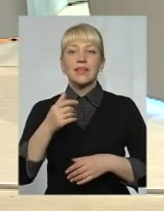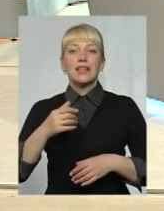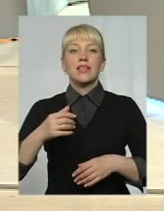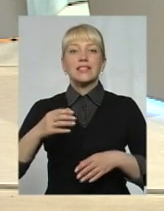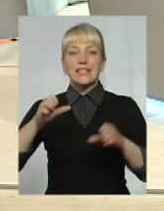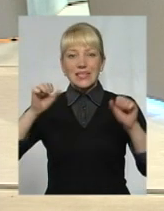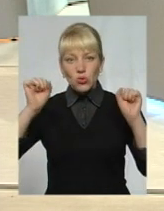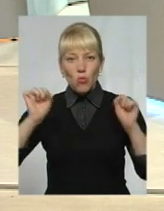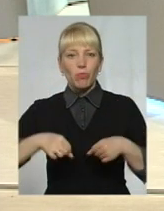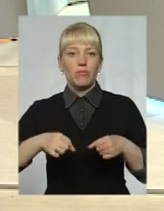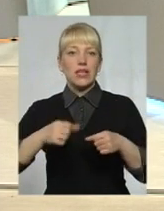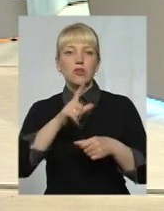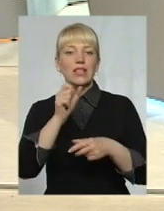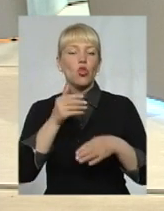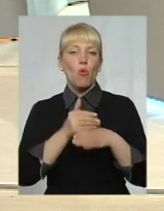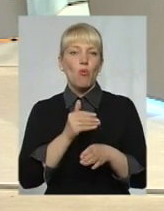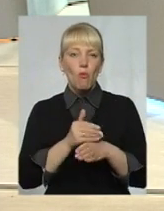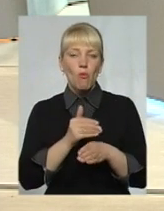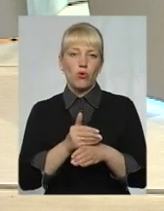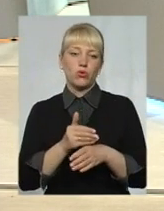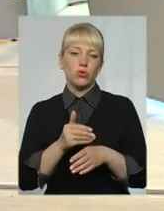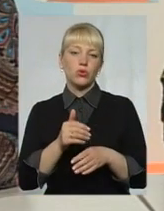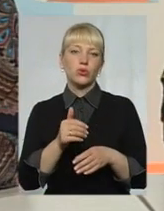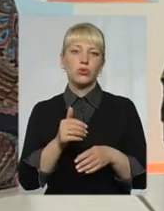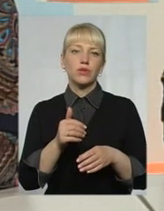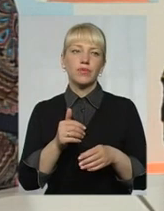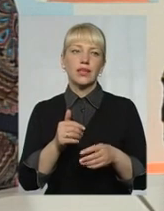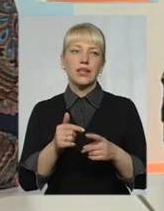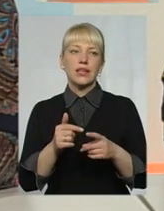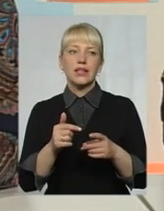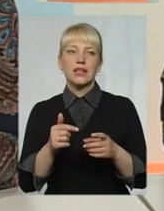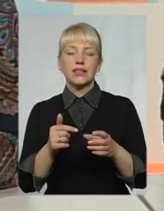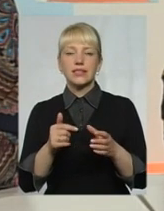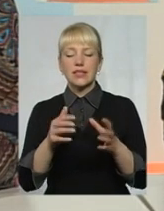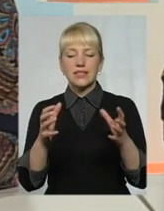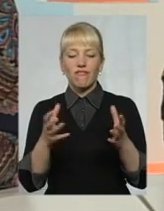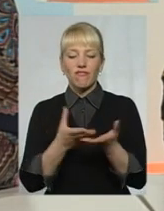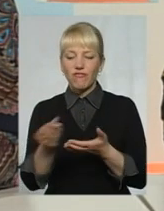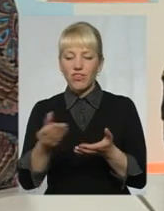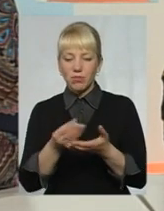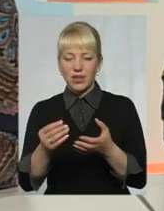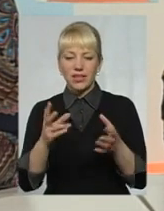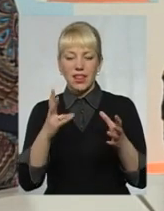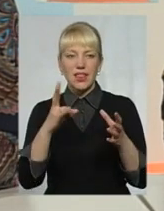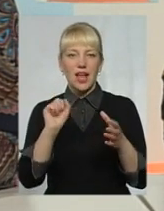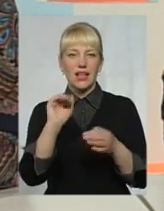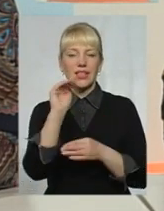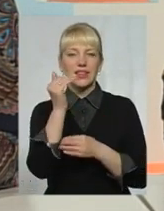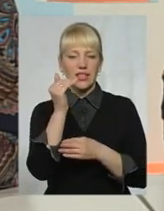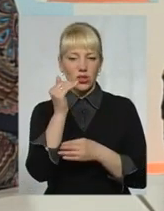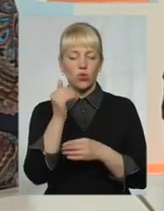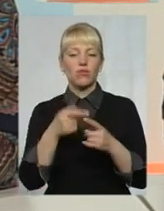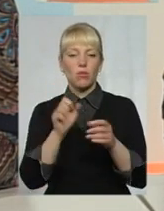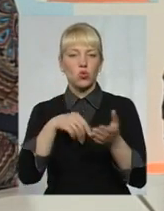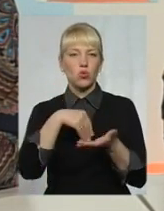з допомогою спеціалістів зберегти виплати на дитину, вона зможе собі купити невеликий будинок у